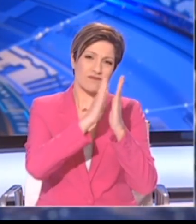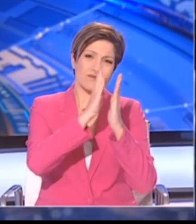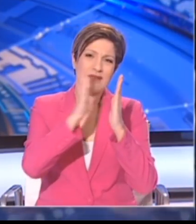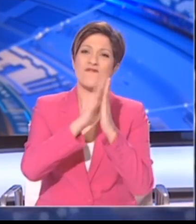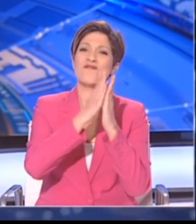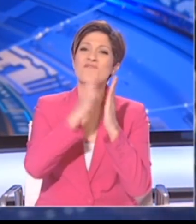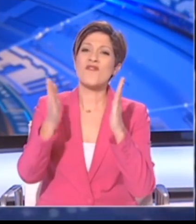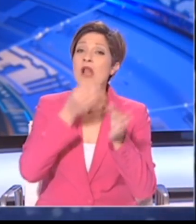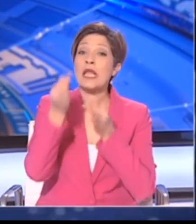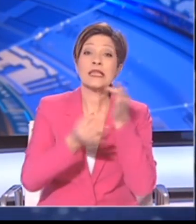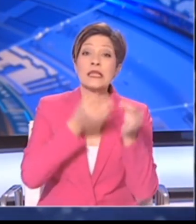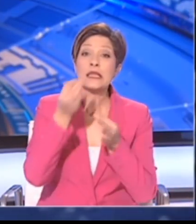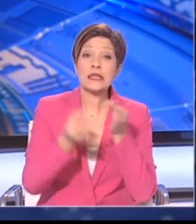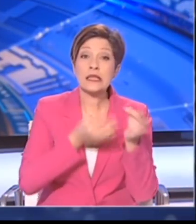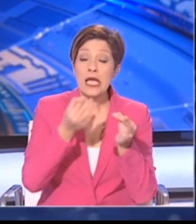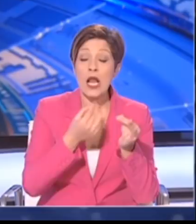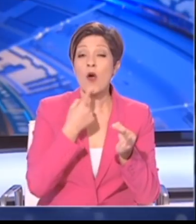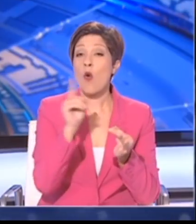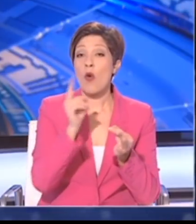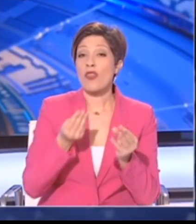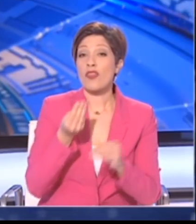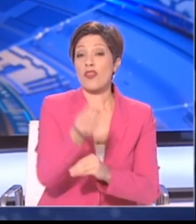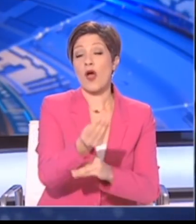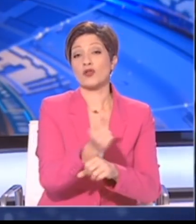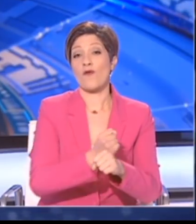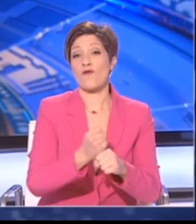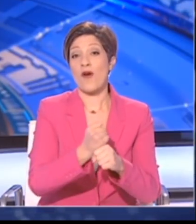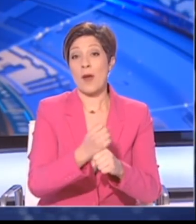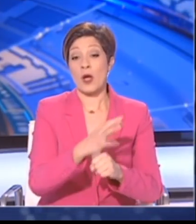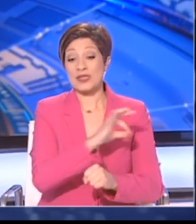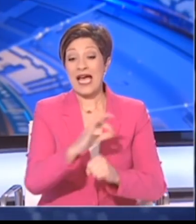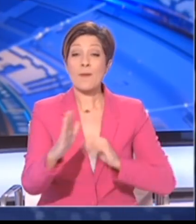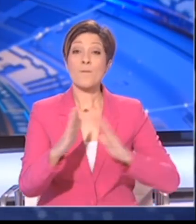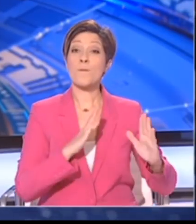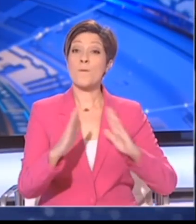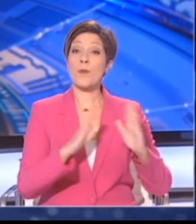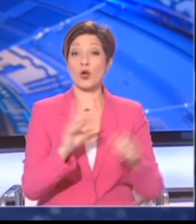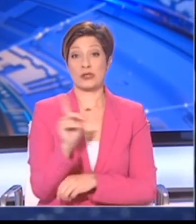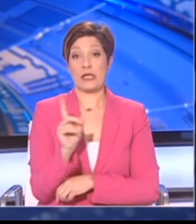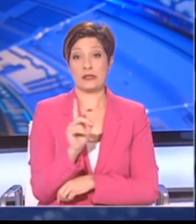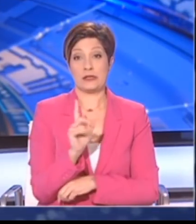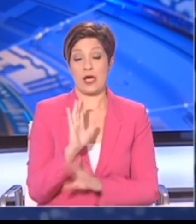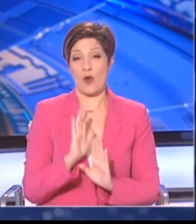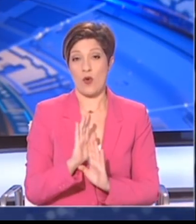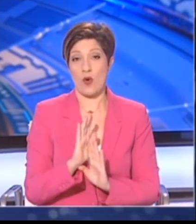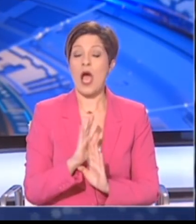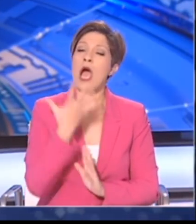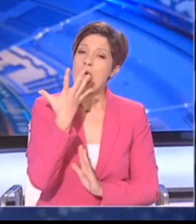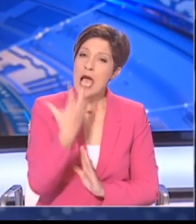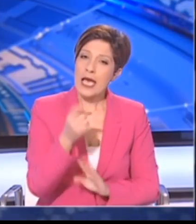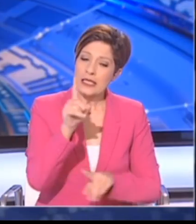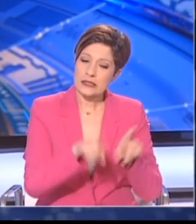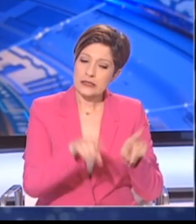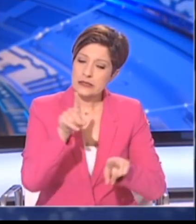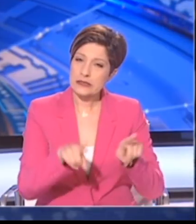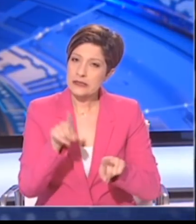συνιστάται χορήγηση αντιειικών φαρμάκων ως προφύλαξη. Παρόλα αυτά έχουν ήδη αρχίσει